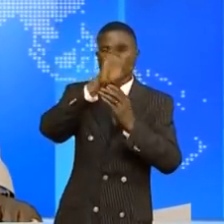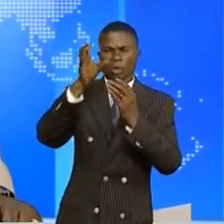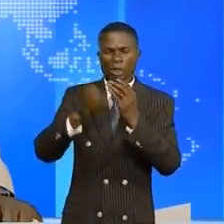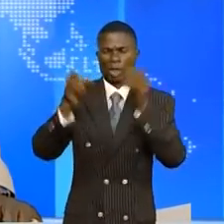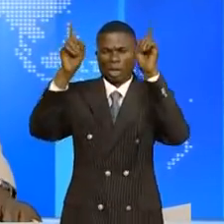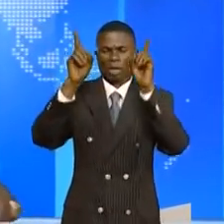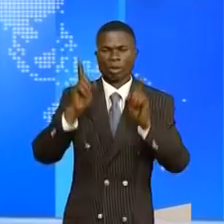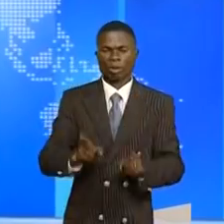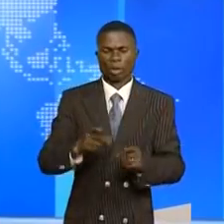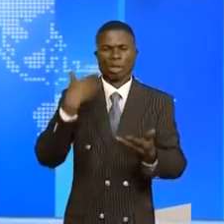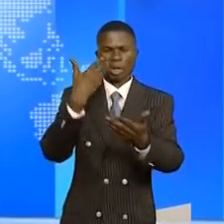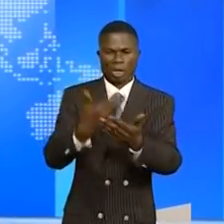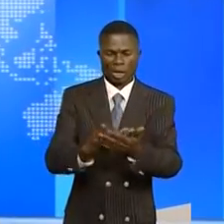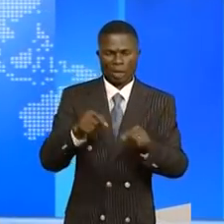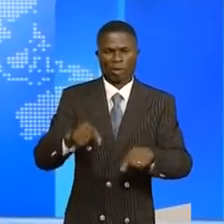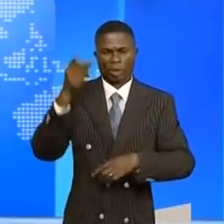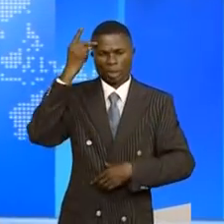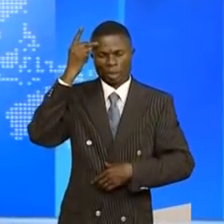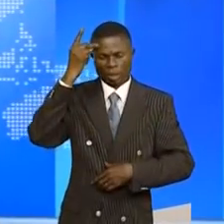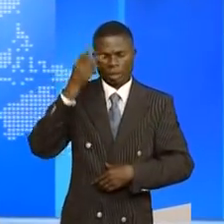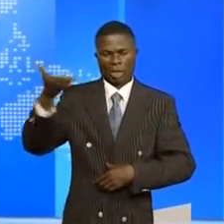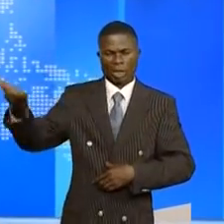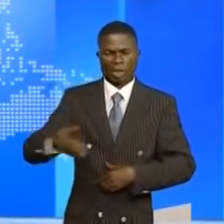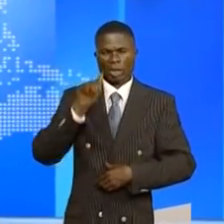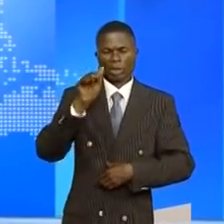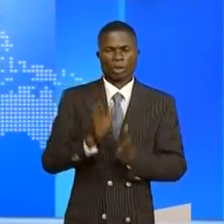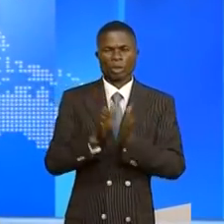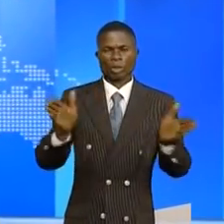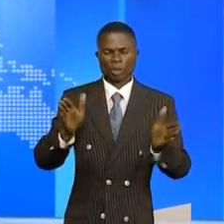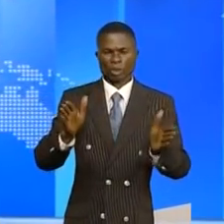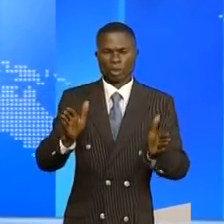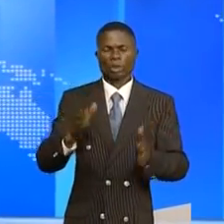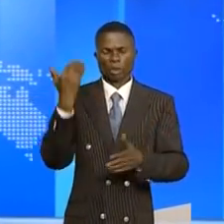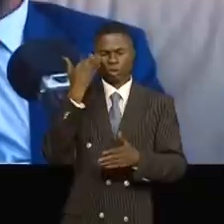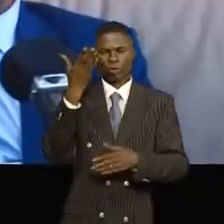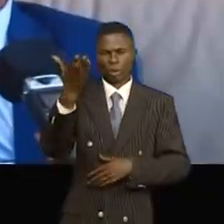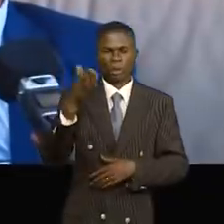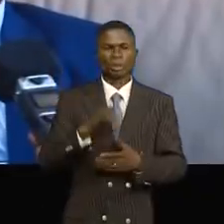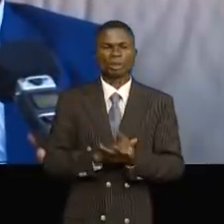africaine est arrivé ici à Kinshasa. Il a été reçu par le directeur général de l'OGF REM. Suivez.